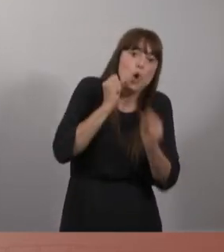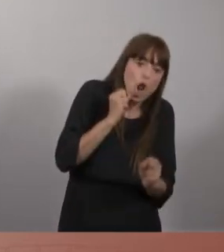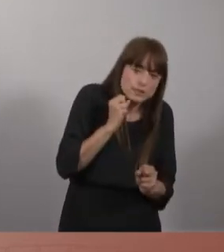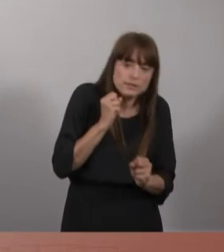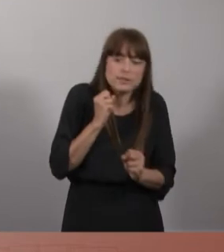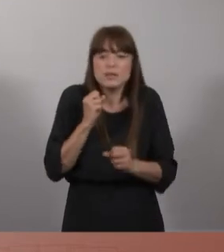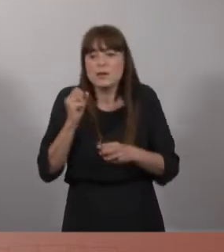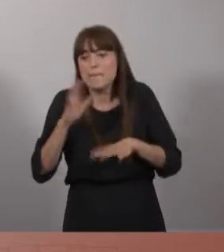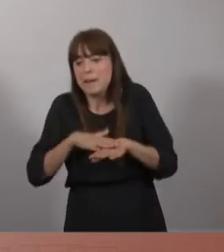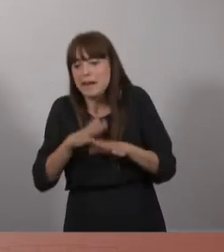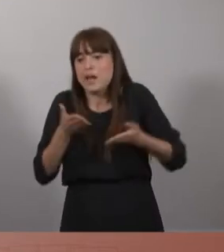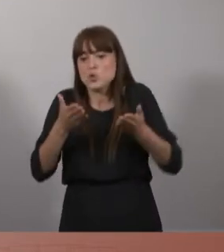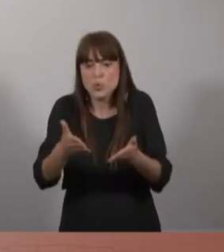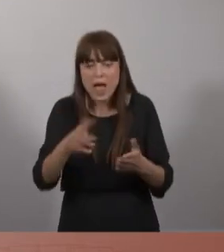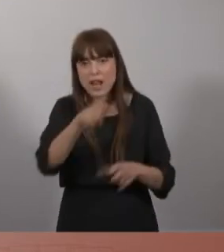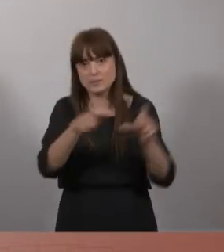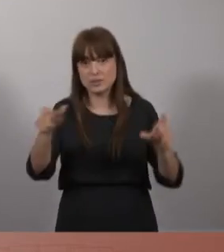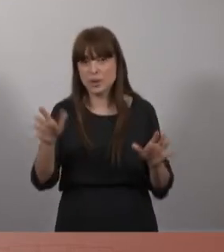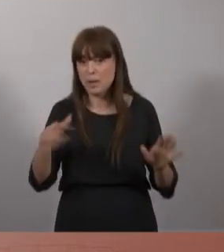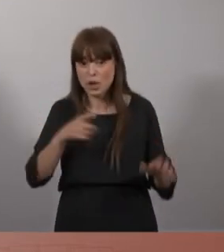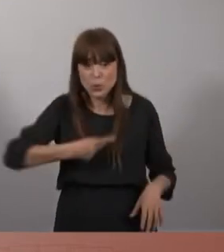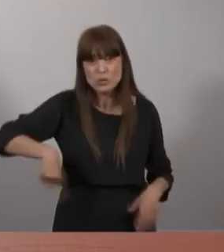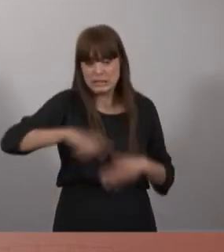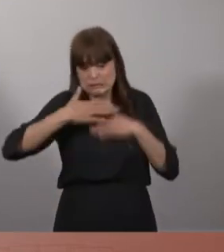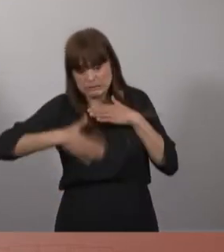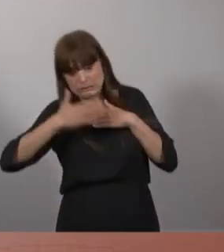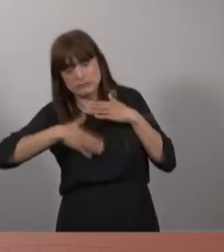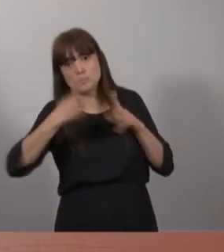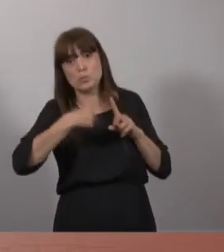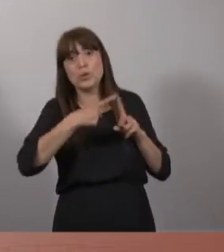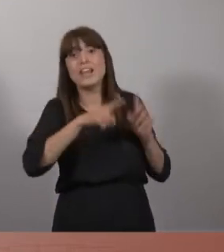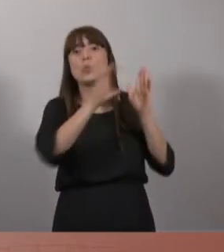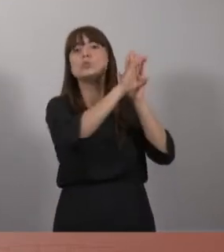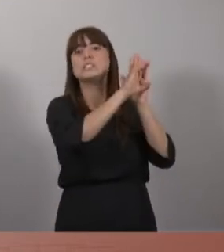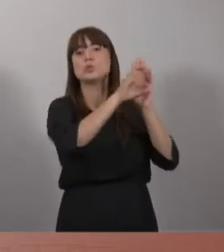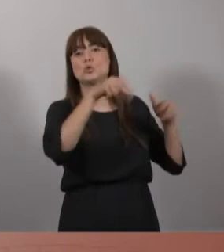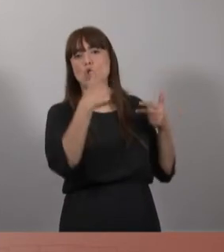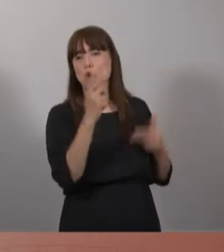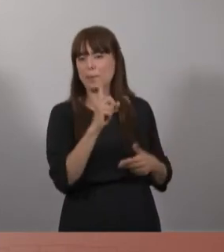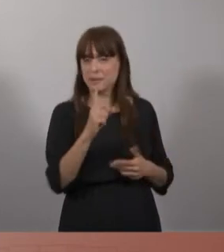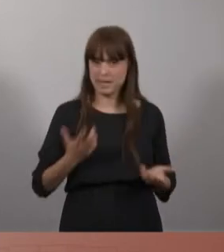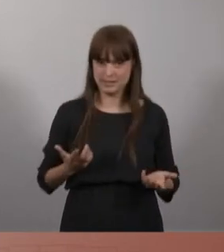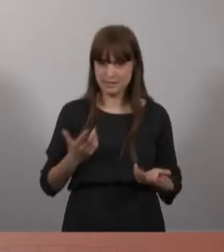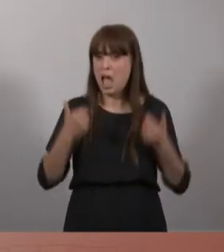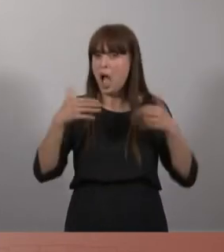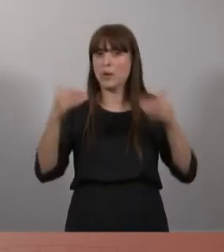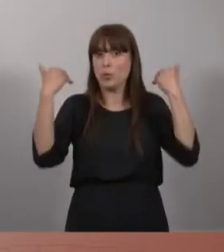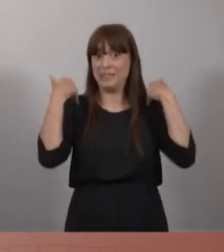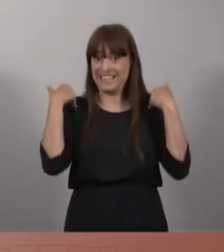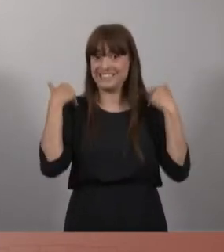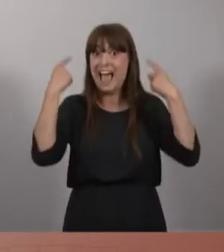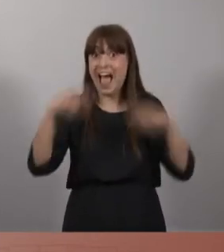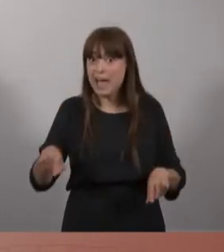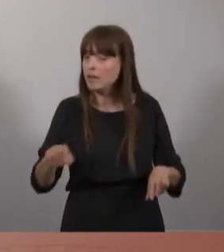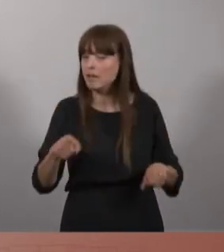llançaments, o que inclús aquí es legisla per fer requisits d'emisibilitat de demandes i després queden totalment noquejades per